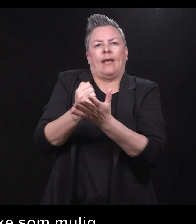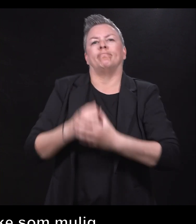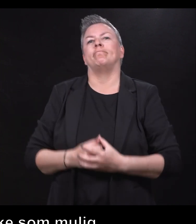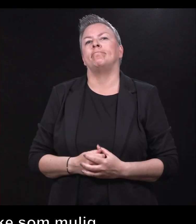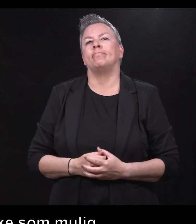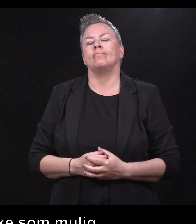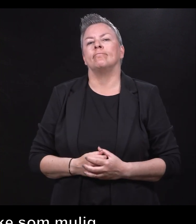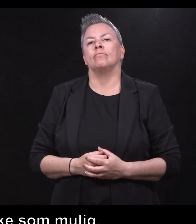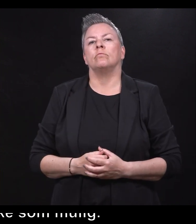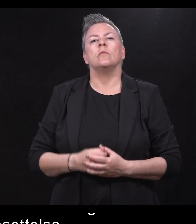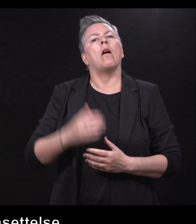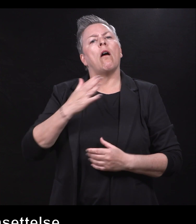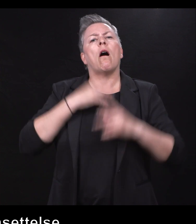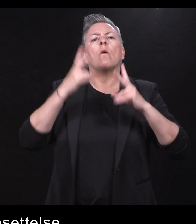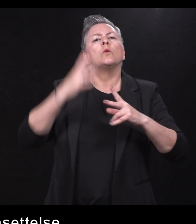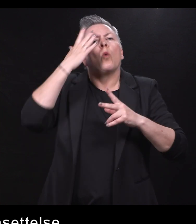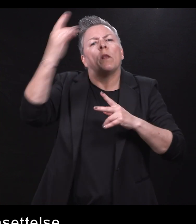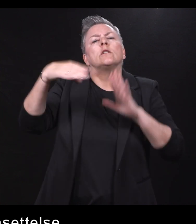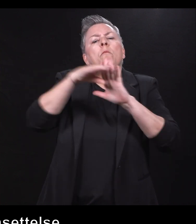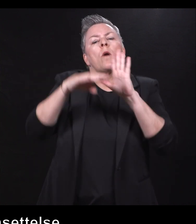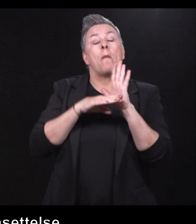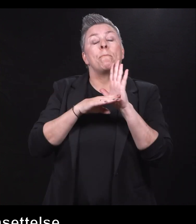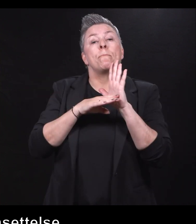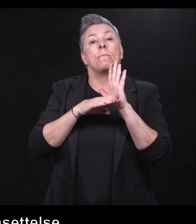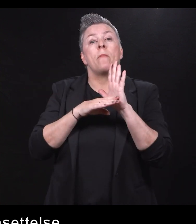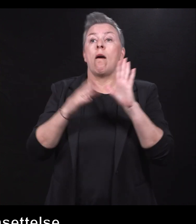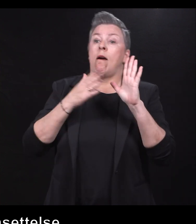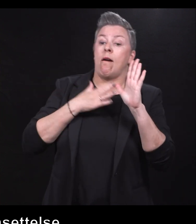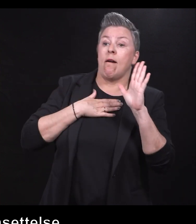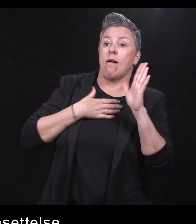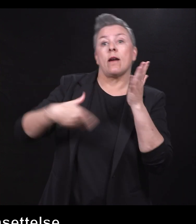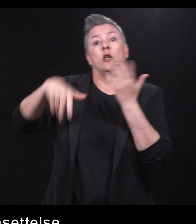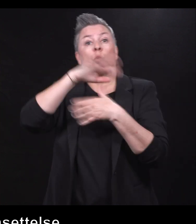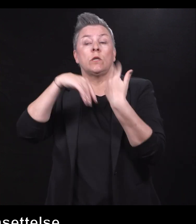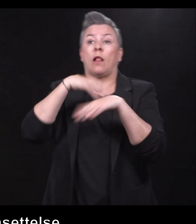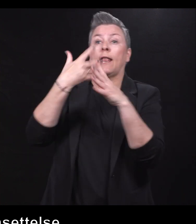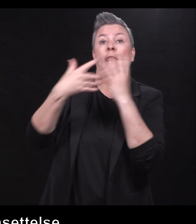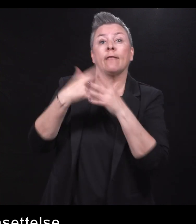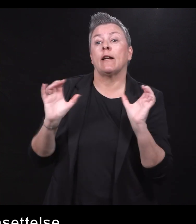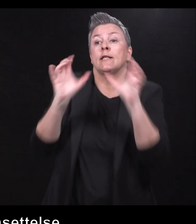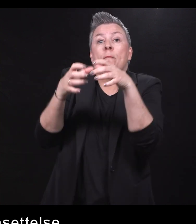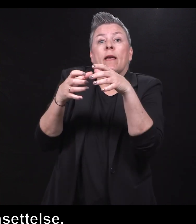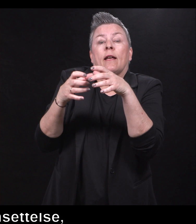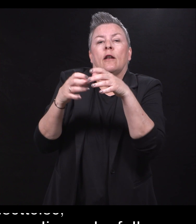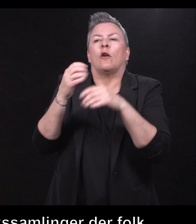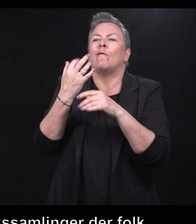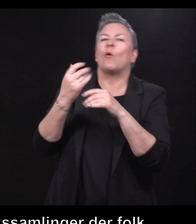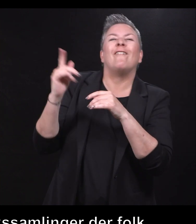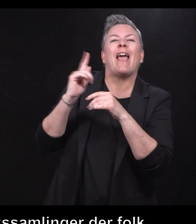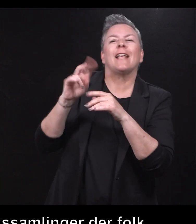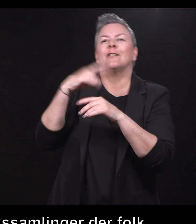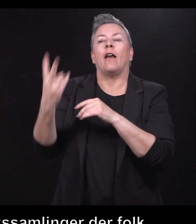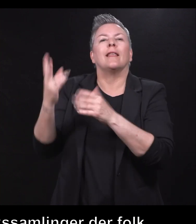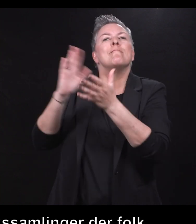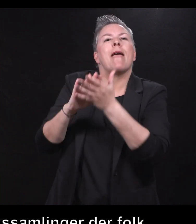Det er et kompetanseprogram. Vi har sosiale nettverkssamlinger hvor Felix og andre deltar